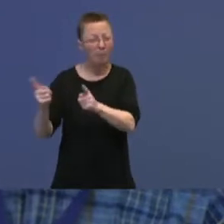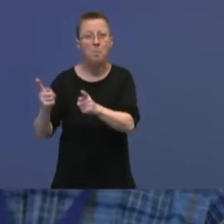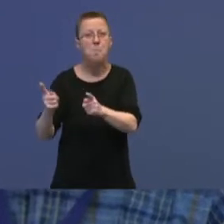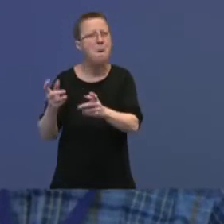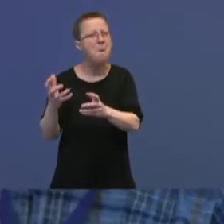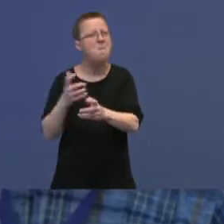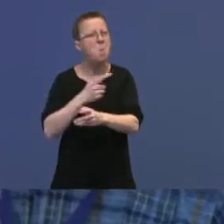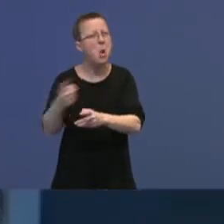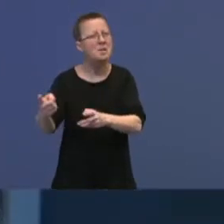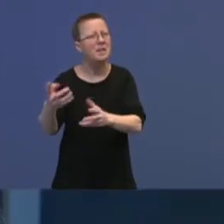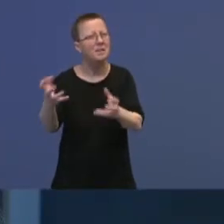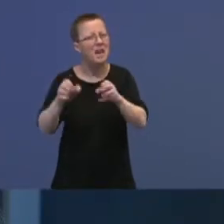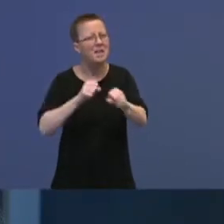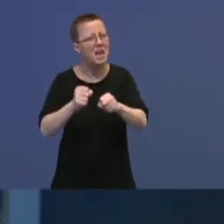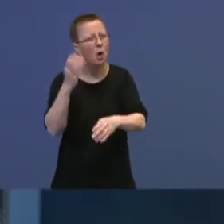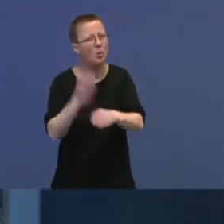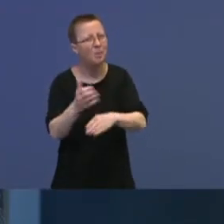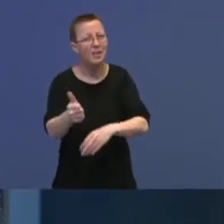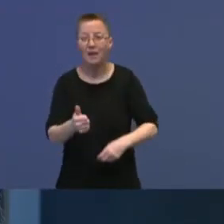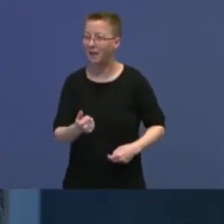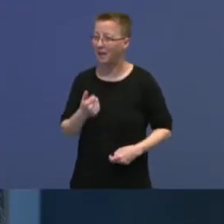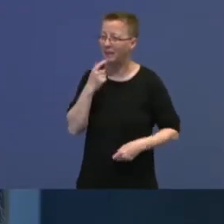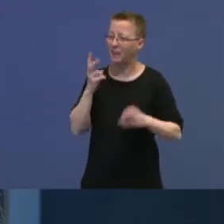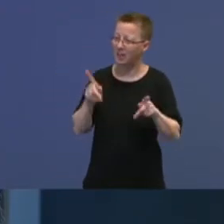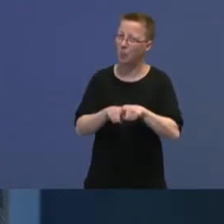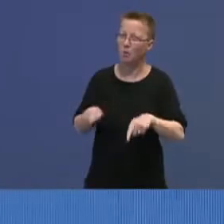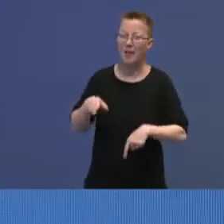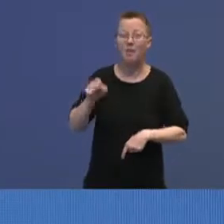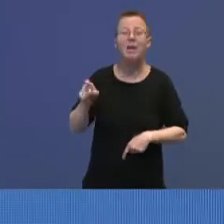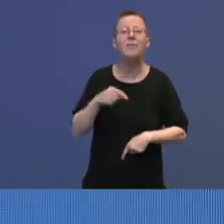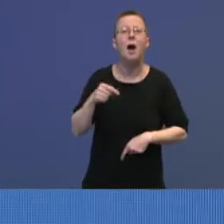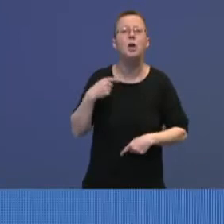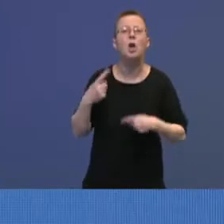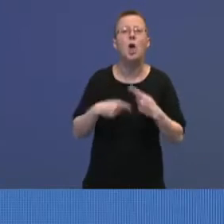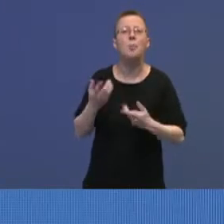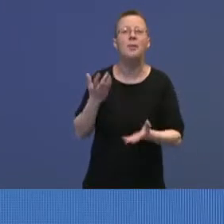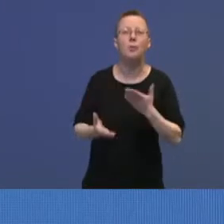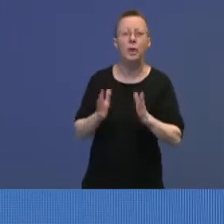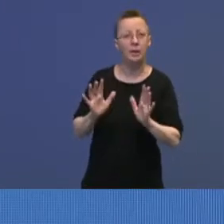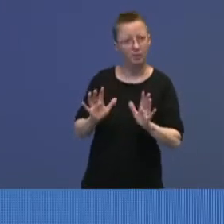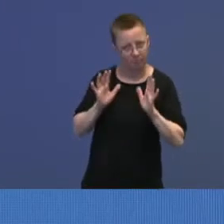Hvor lang tid trenger regjeringen på å bestemme seg? Jeg sier det samme til deg som til NRK. Dette tar vi til løpende vurdering. Og